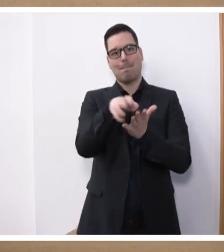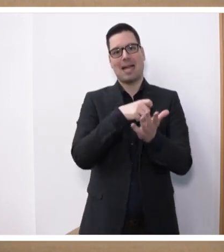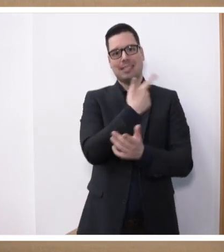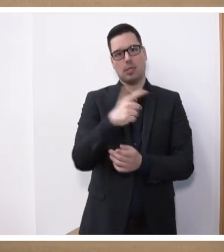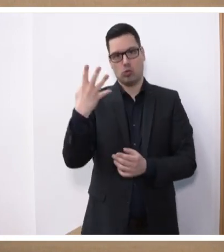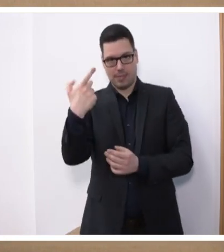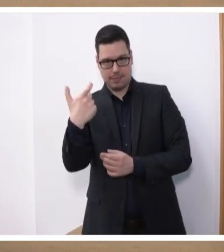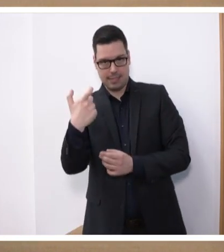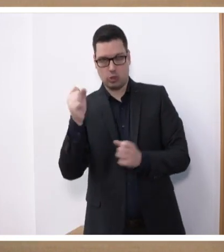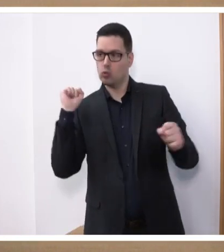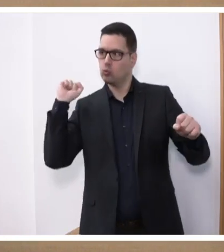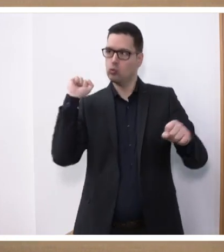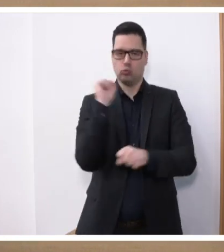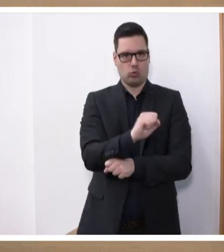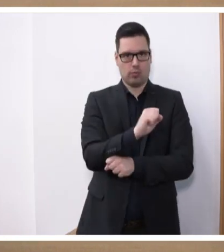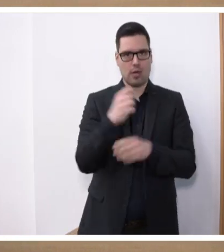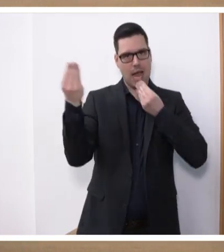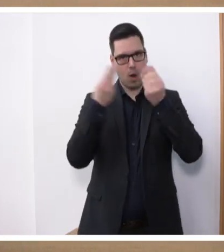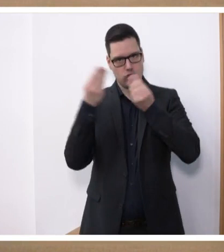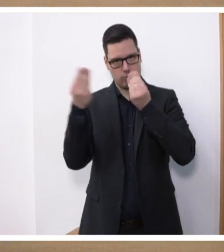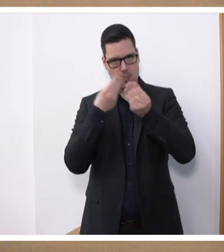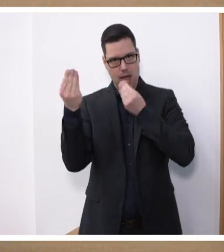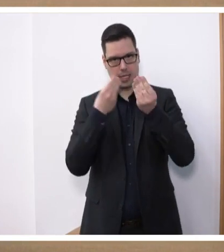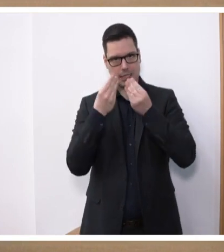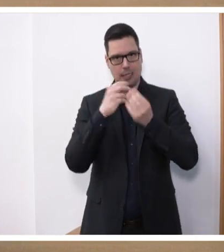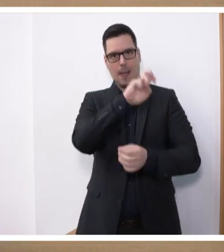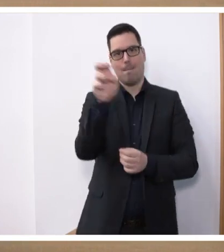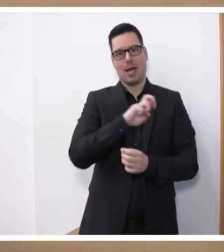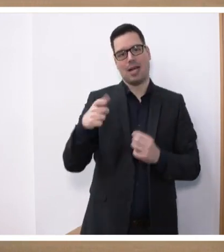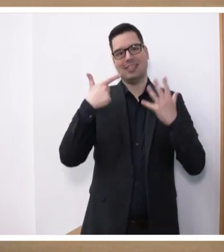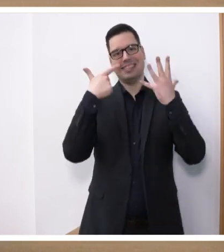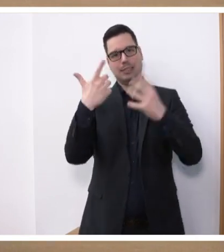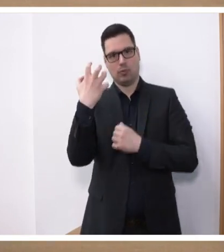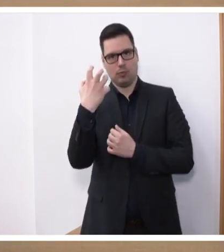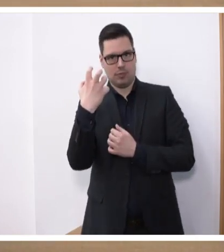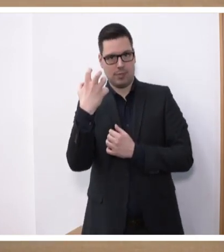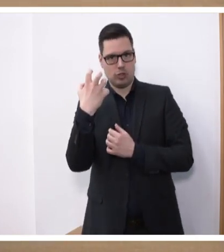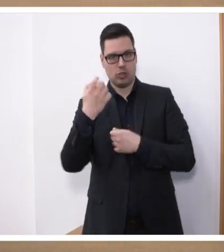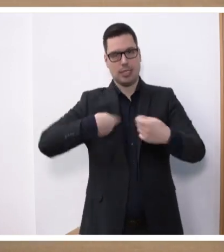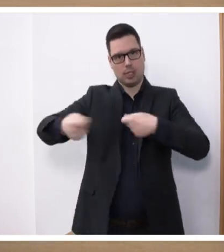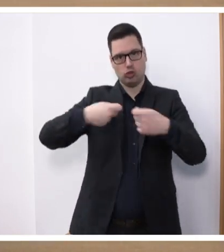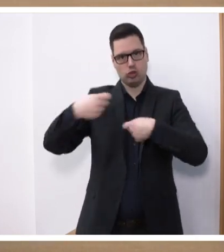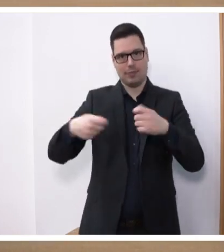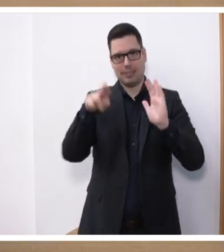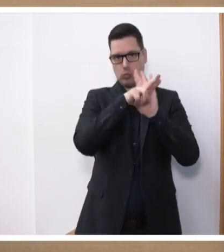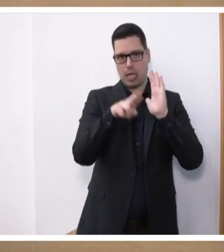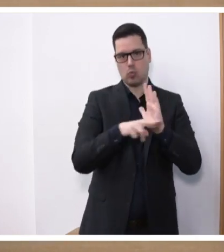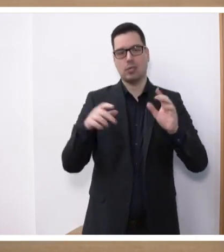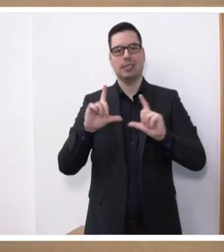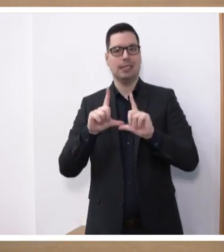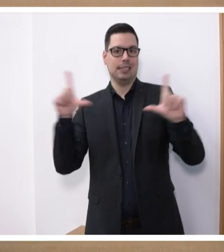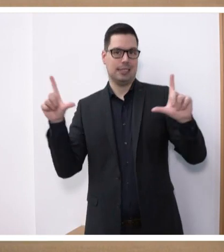die Durchführung einer aktuellen Aussprache gemäß § 57 der Geschäftsordnung zu dem Thema